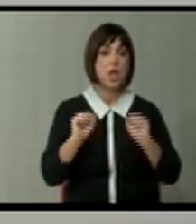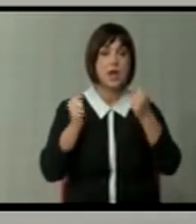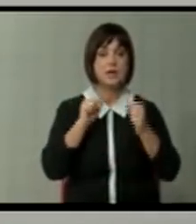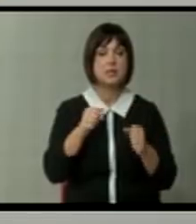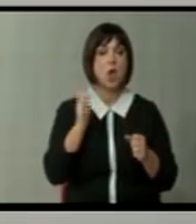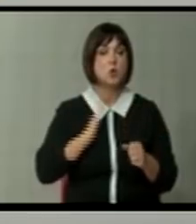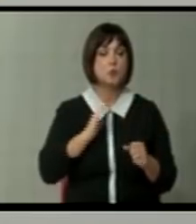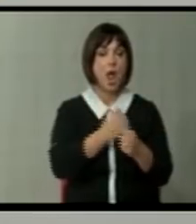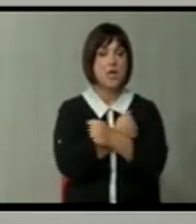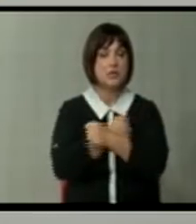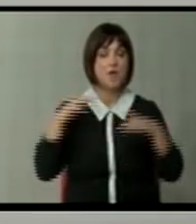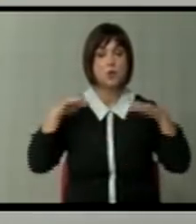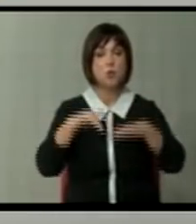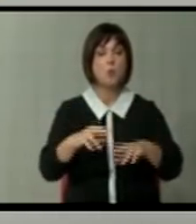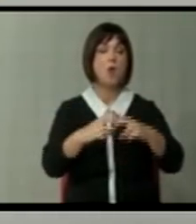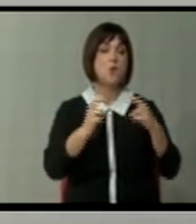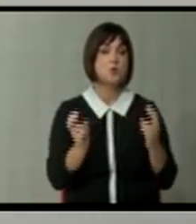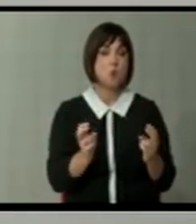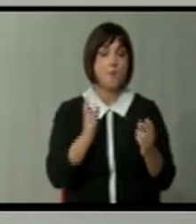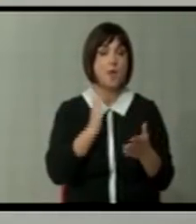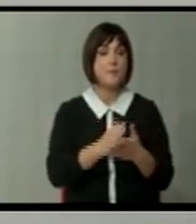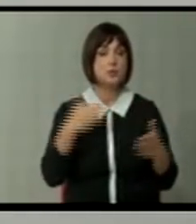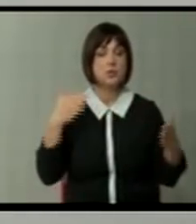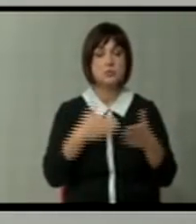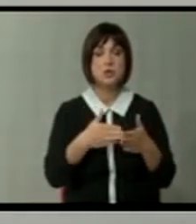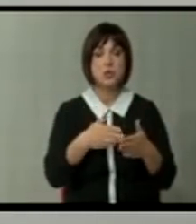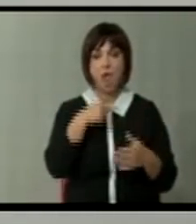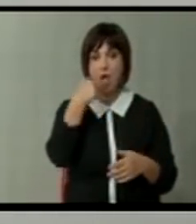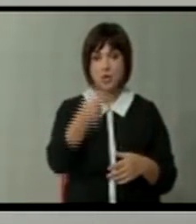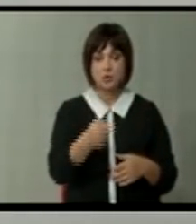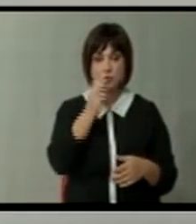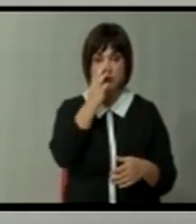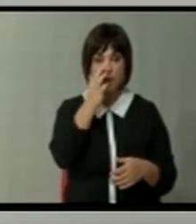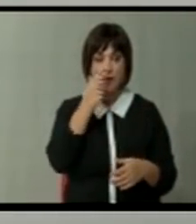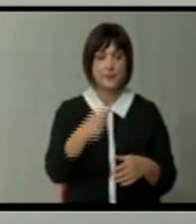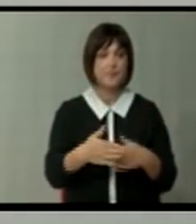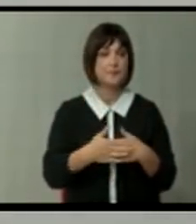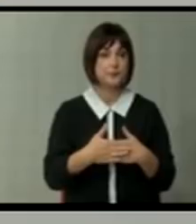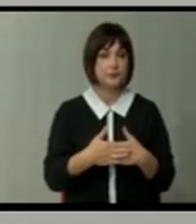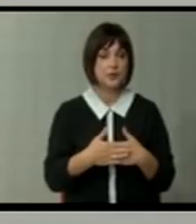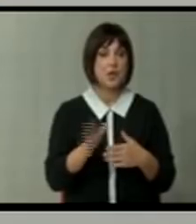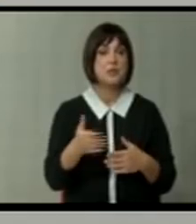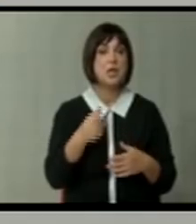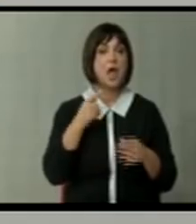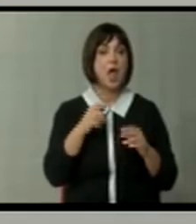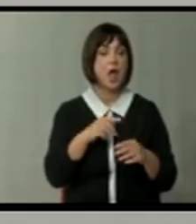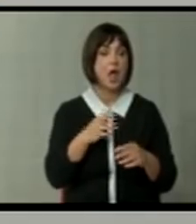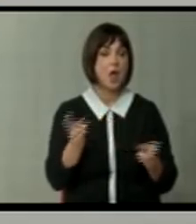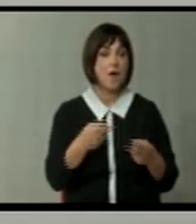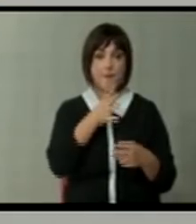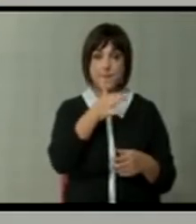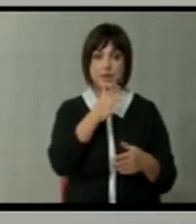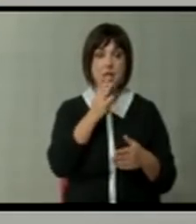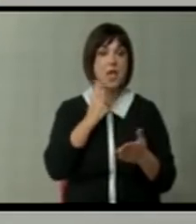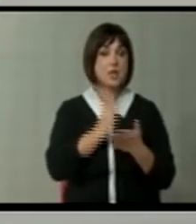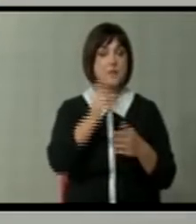Зајев на Собирот во Скопје беше директно укажување на таквиот однос. Дека едноставно, Македонија